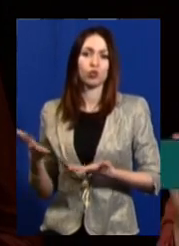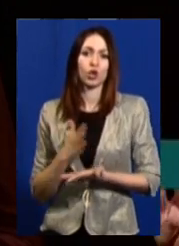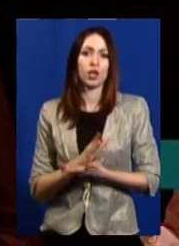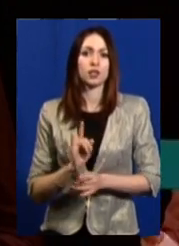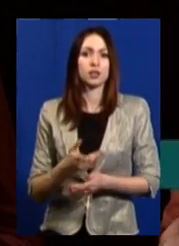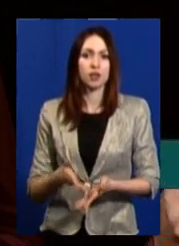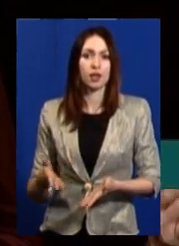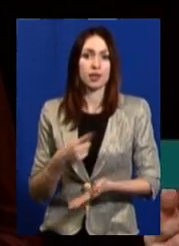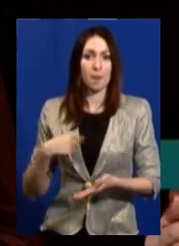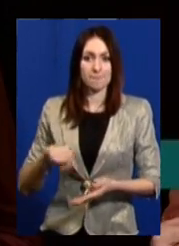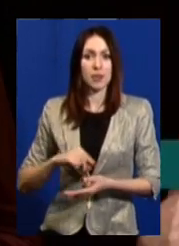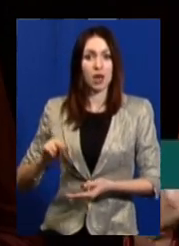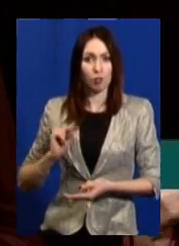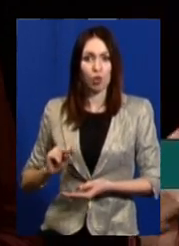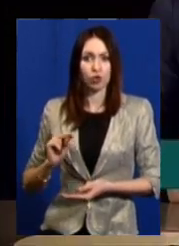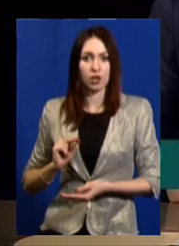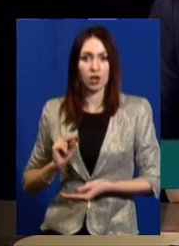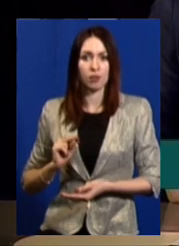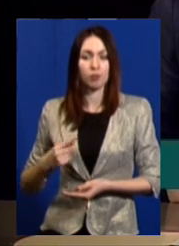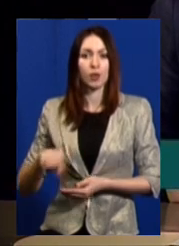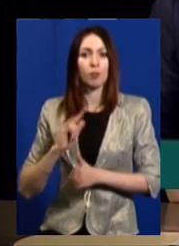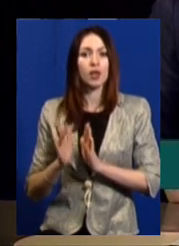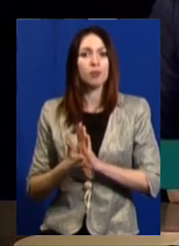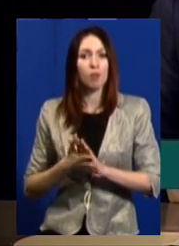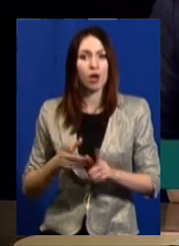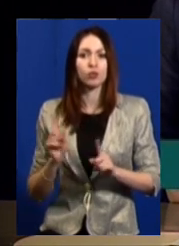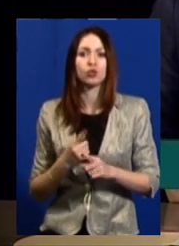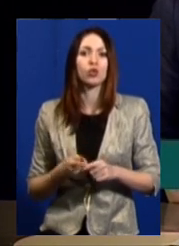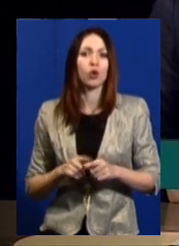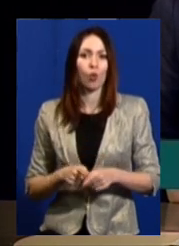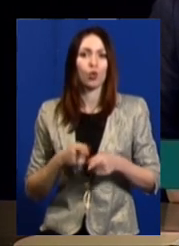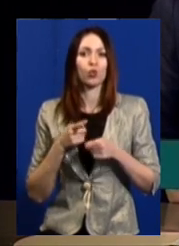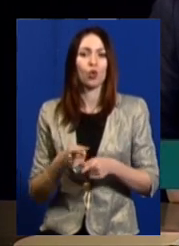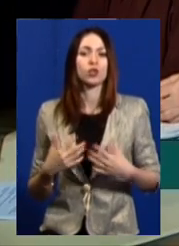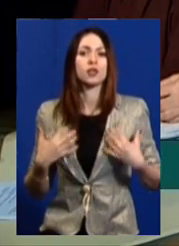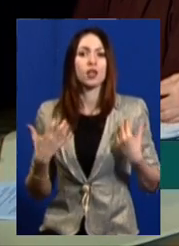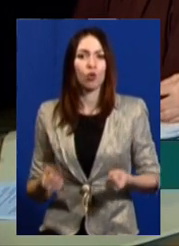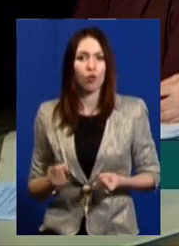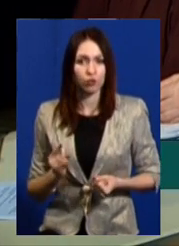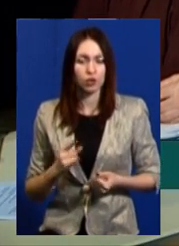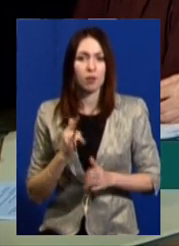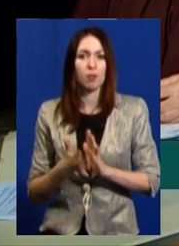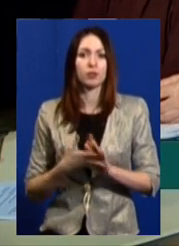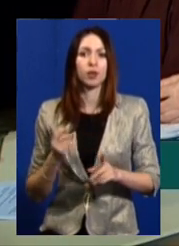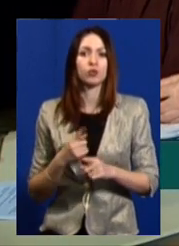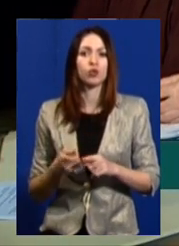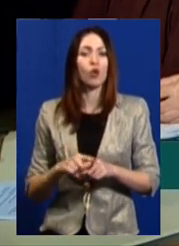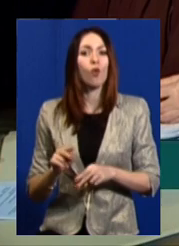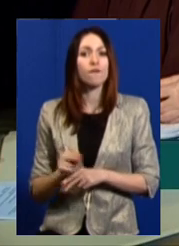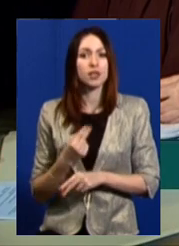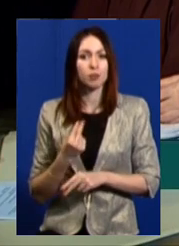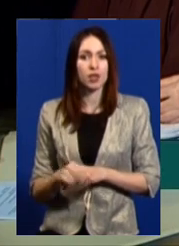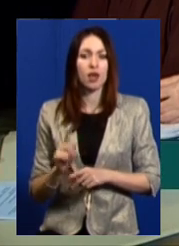діти, ми працюємо, розуміємо, що таке загроза здоров'ю дітей, розуміємо, що таке виховання,